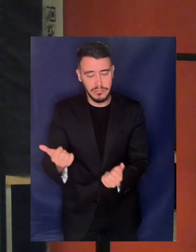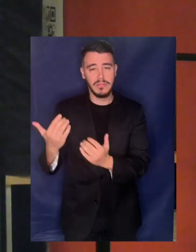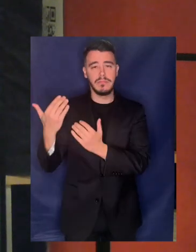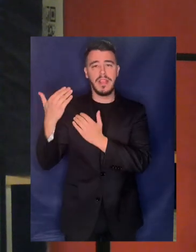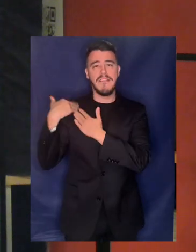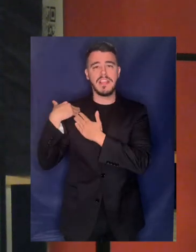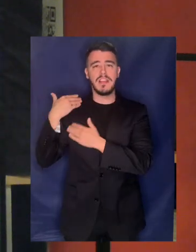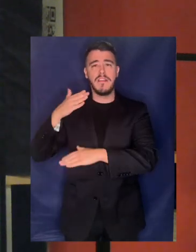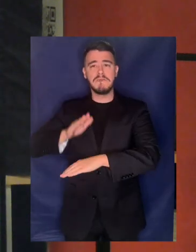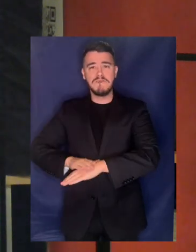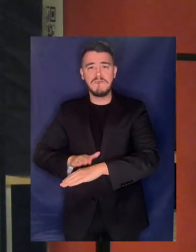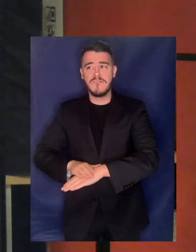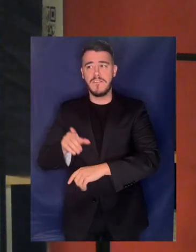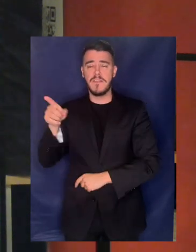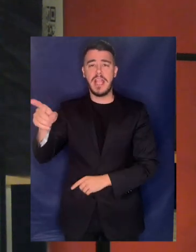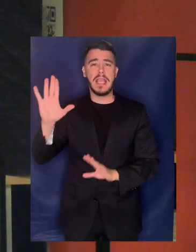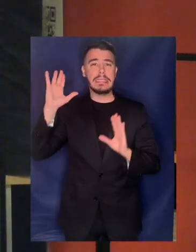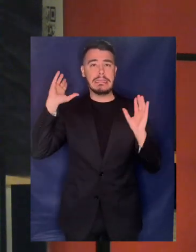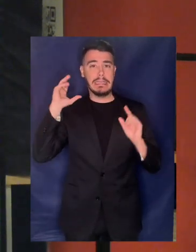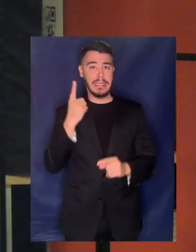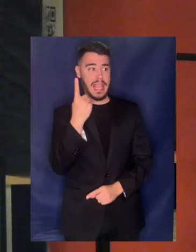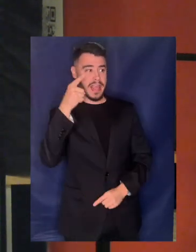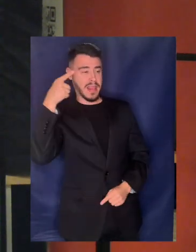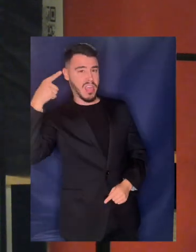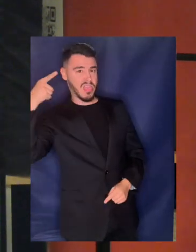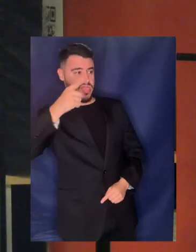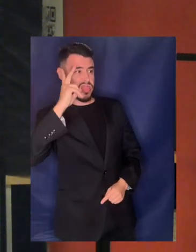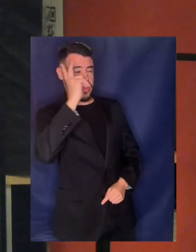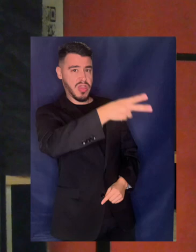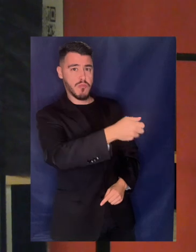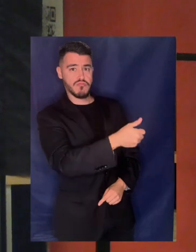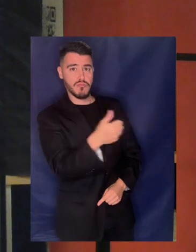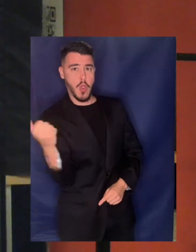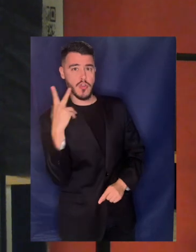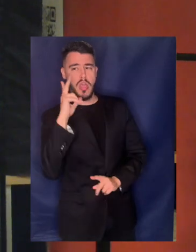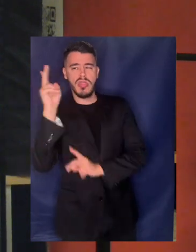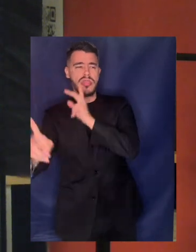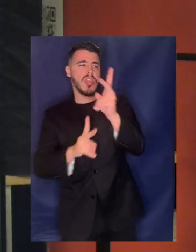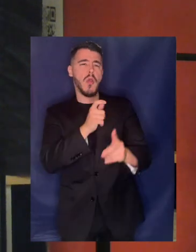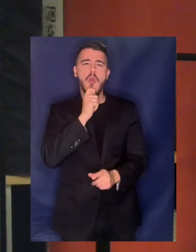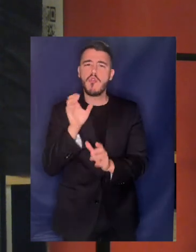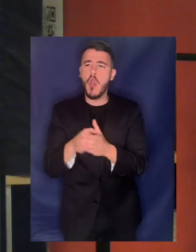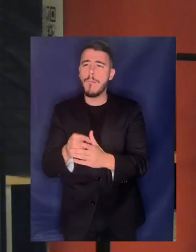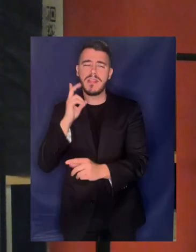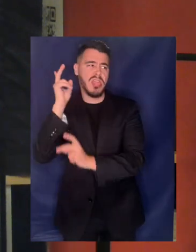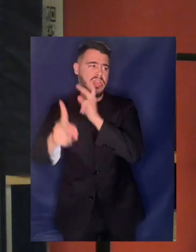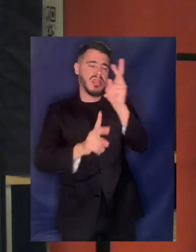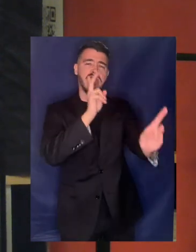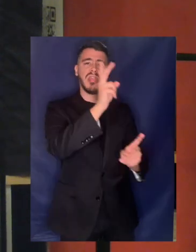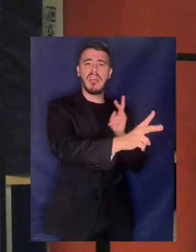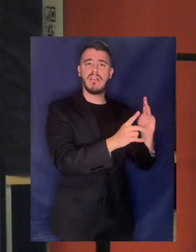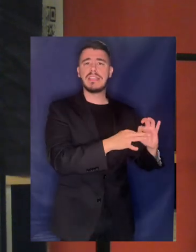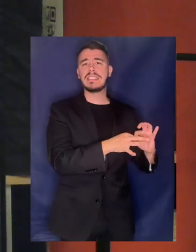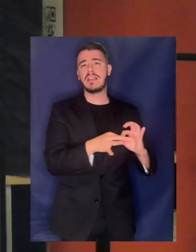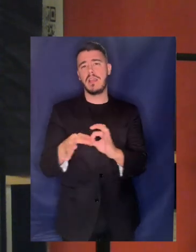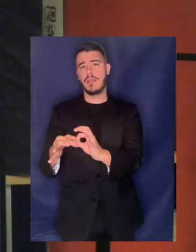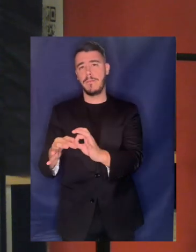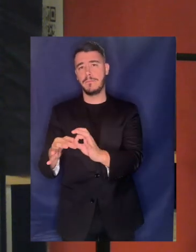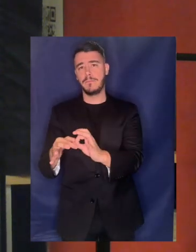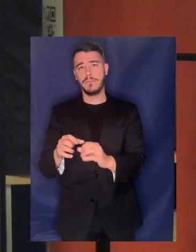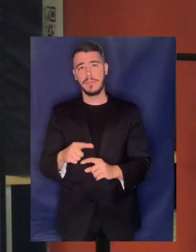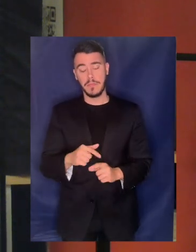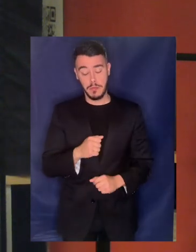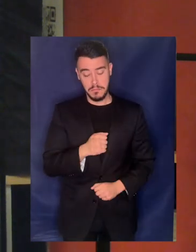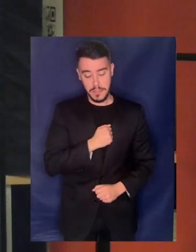για τη σπήλωση όχι ενός προσώπου μόνο ή ενός κόμματος αλλά της αλήθειας και της δικαιοσύνης ισχυρίζομαι ότι